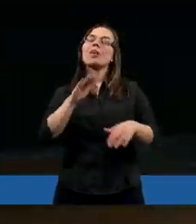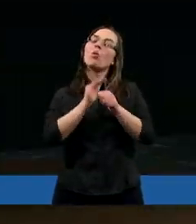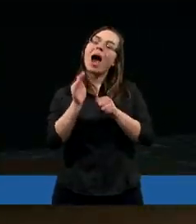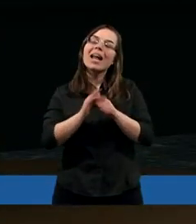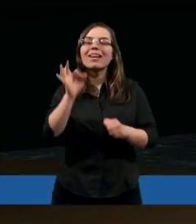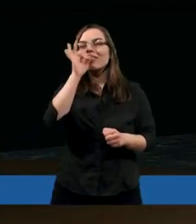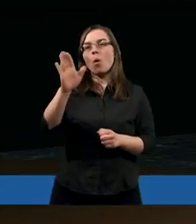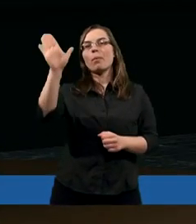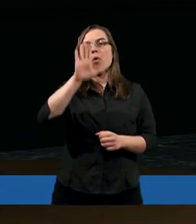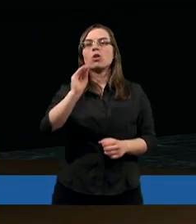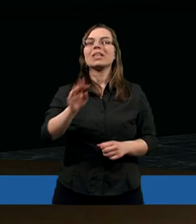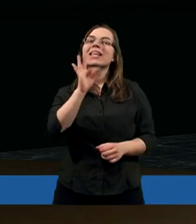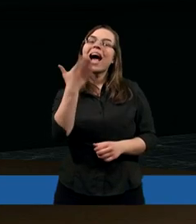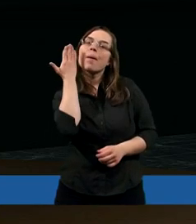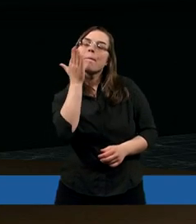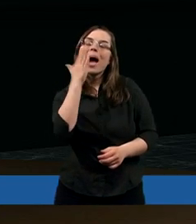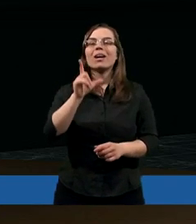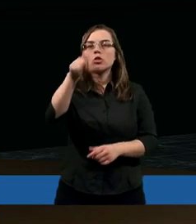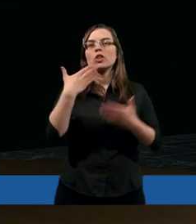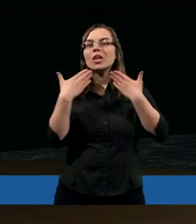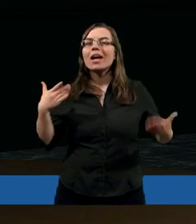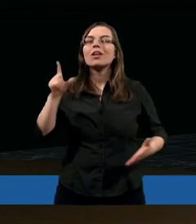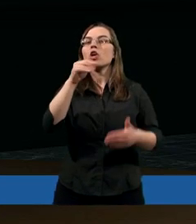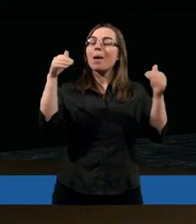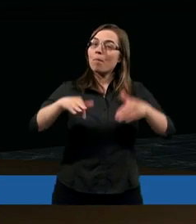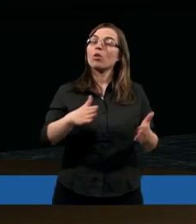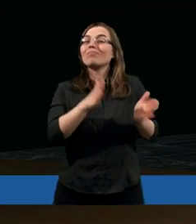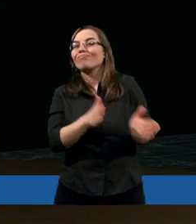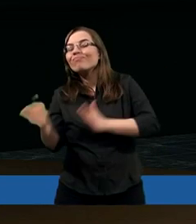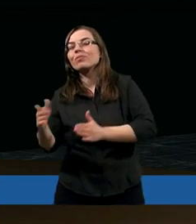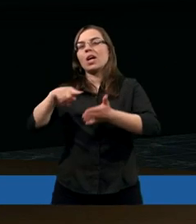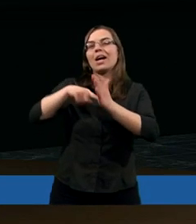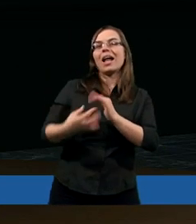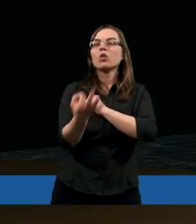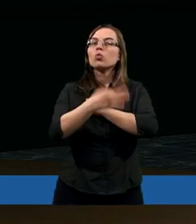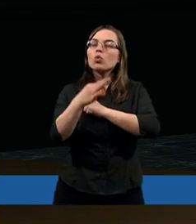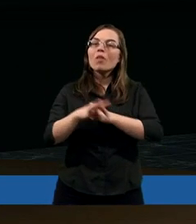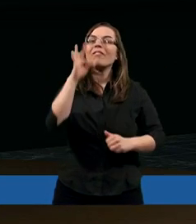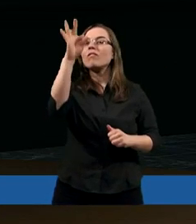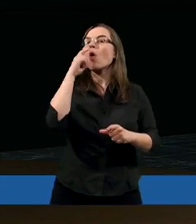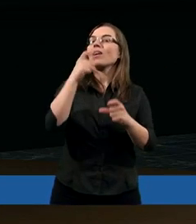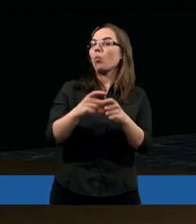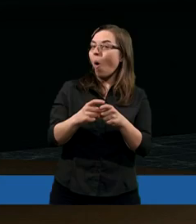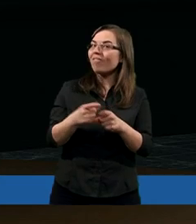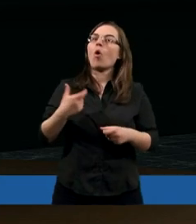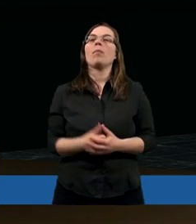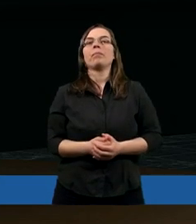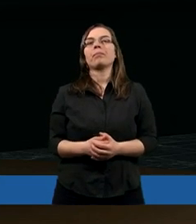Łaskały dobry Boże, tak bardzo Ci dziękujemy za to, że możemy po raz kolejny studiować Twoje słowo.